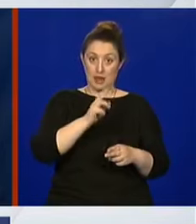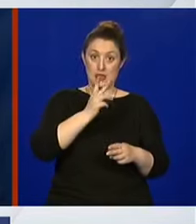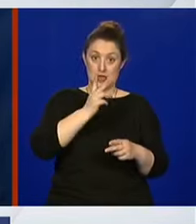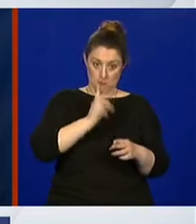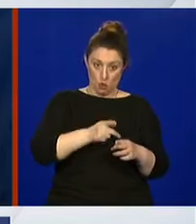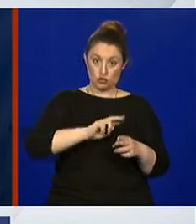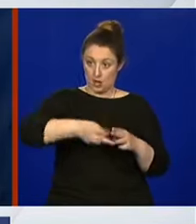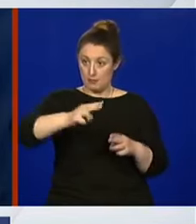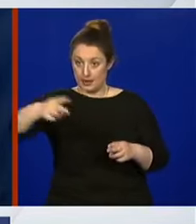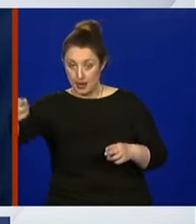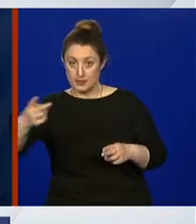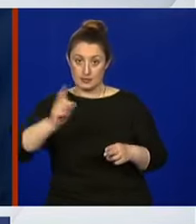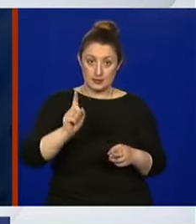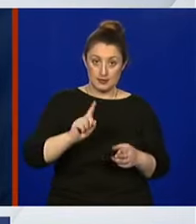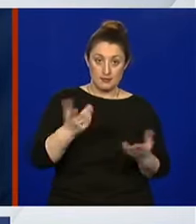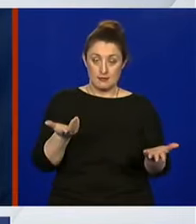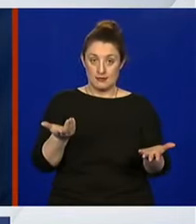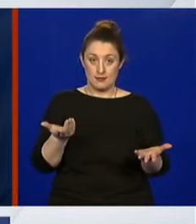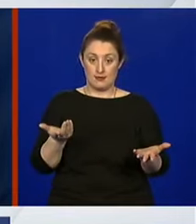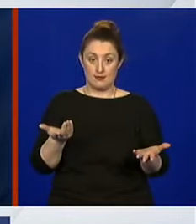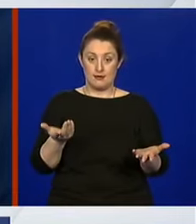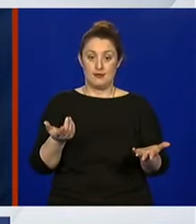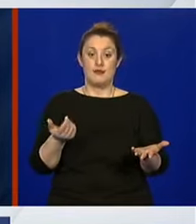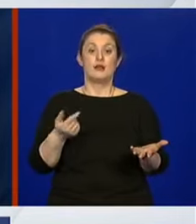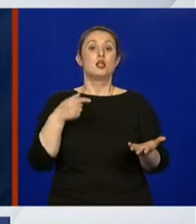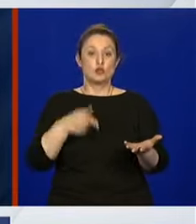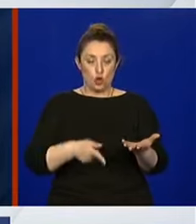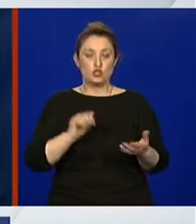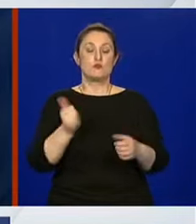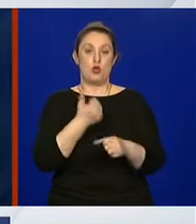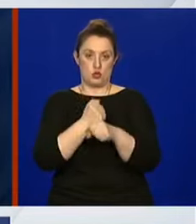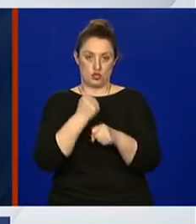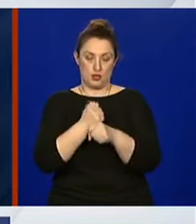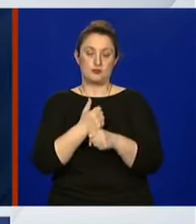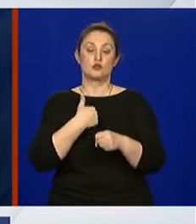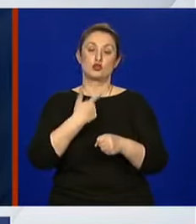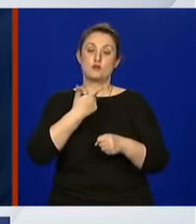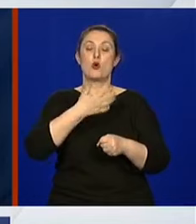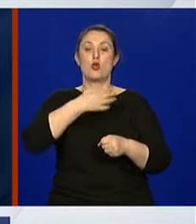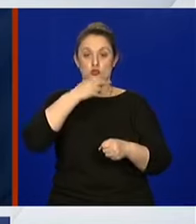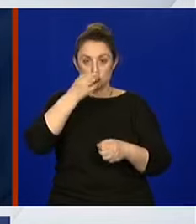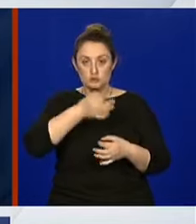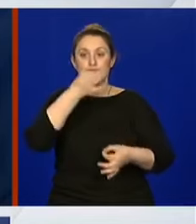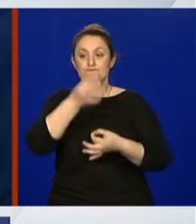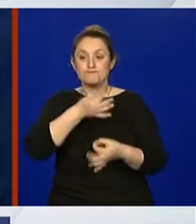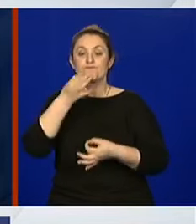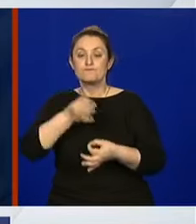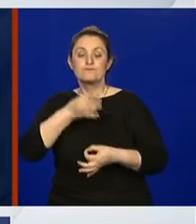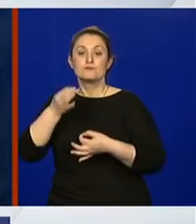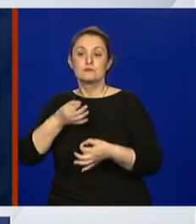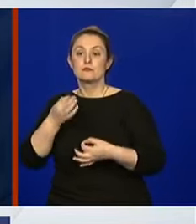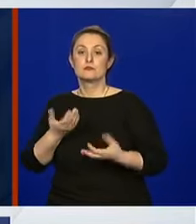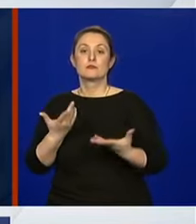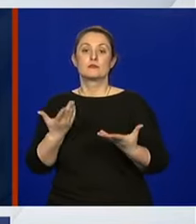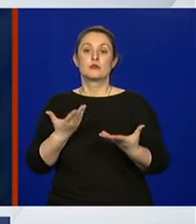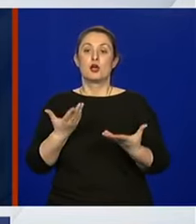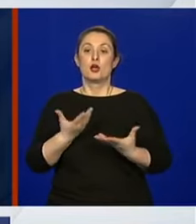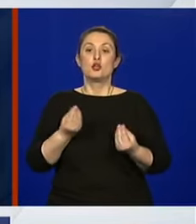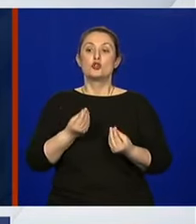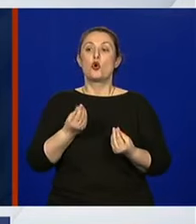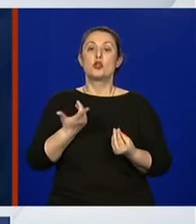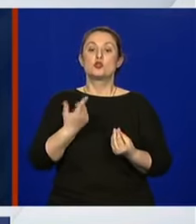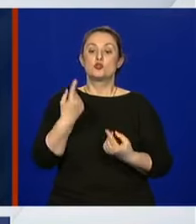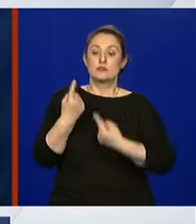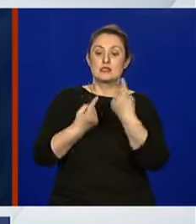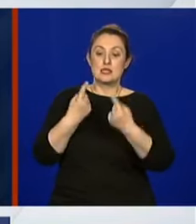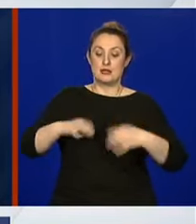način. Što će se također raditi i ispitaće se ti pacijenti da se vidi koji su elementi njihovog zdravstvenog stanja